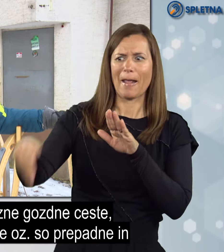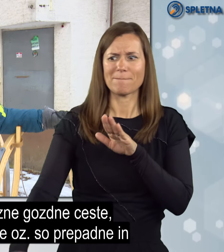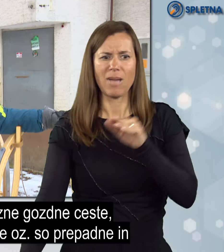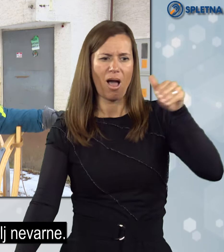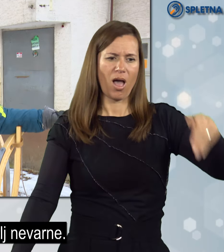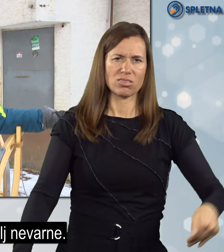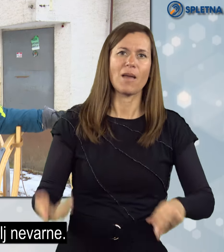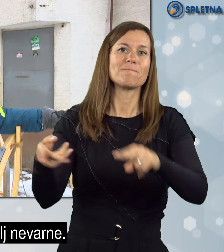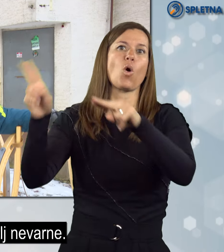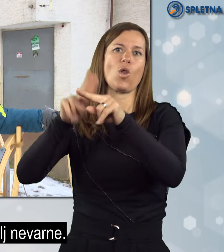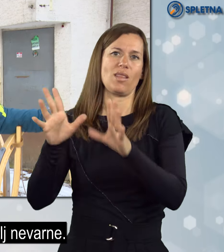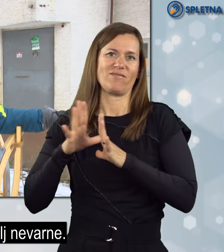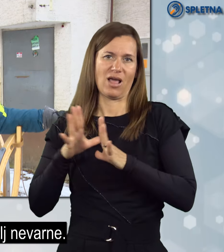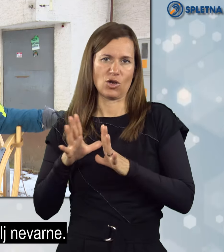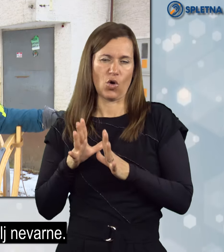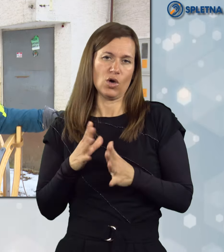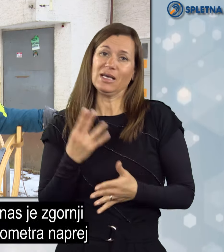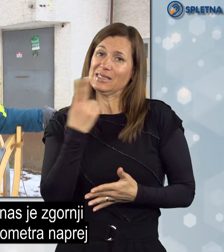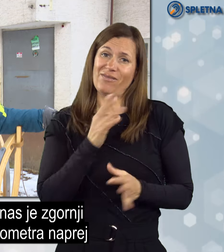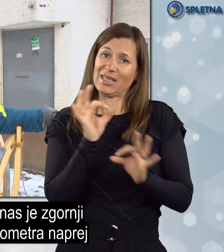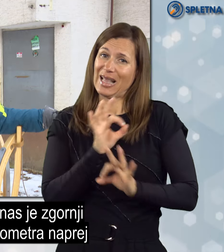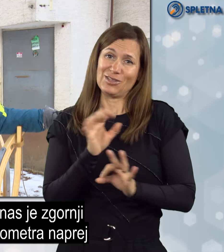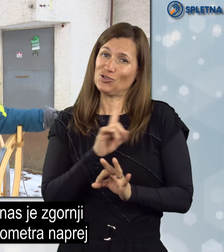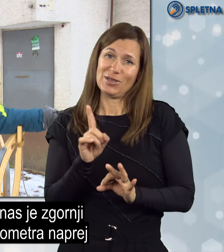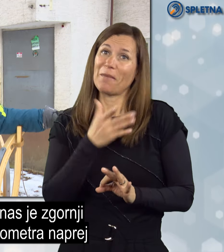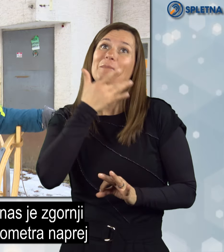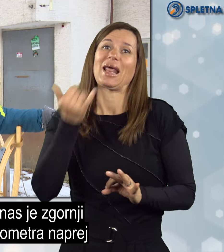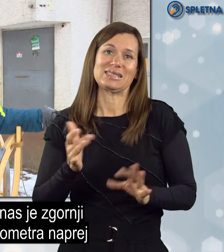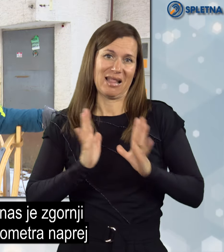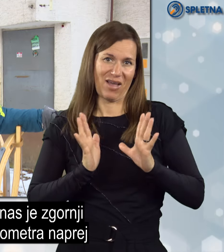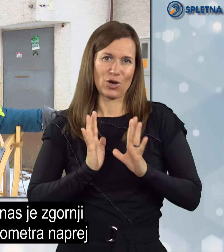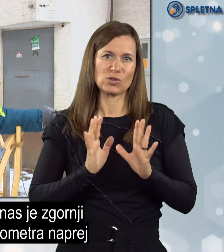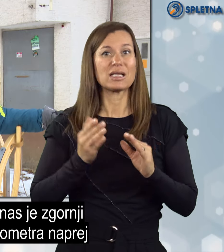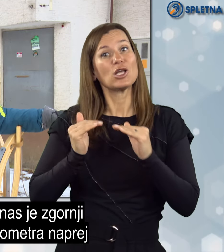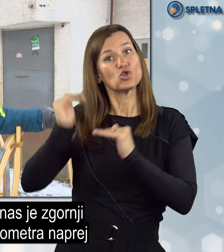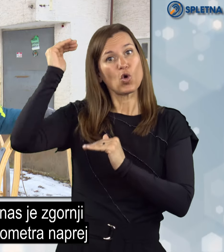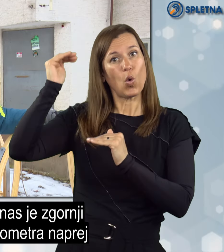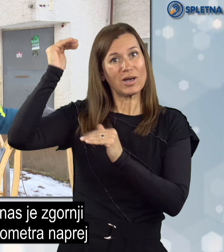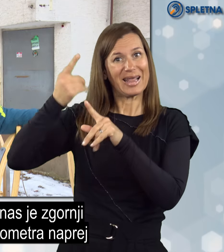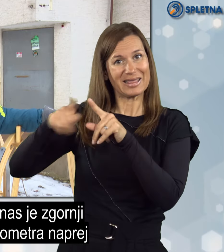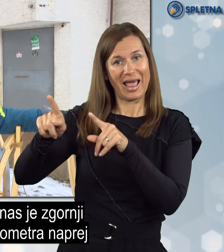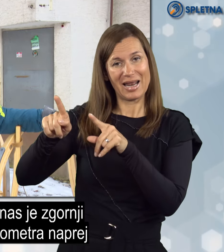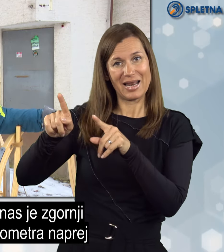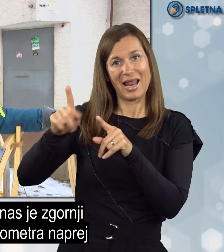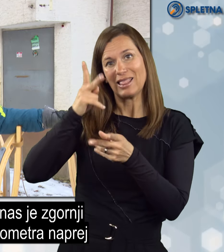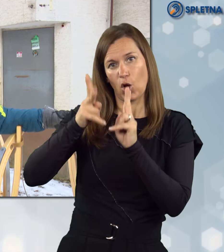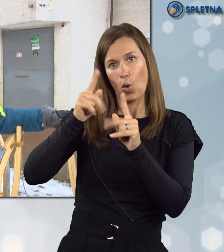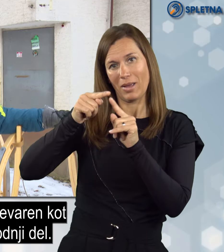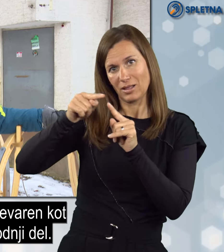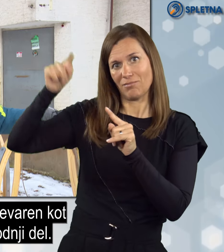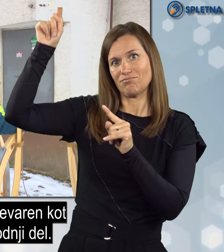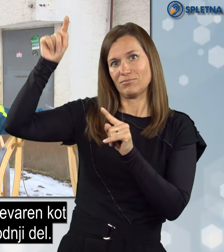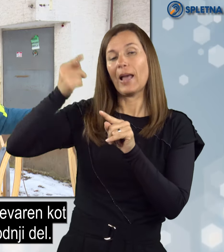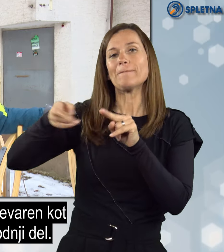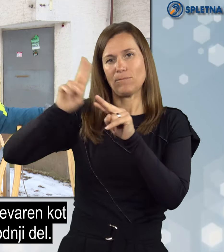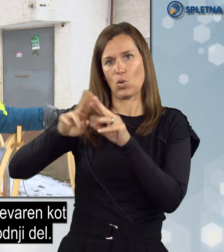prepadne, so bolj navarne. Seveda nobena stvar ni brez navarnosti. Naprimer zgorni del, ki je naprej gor, od